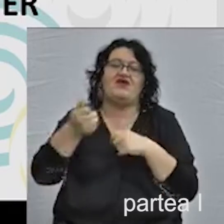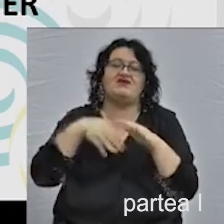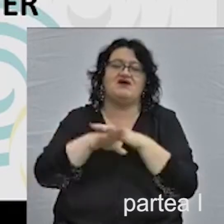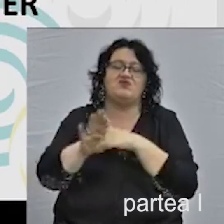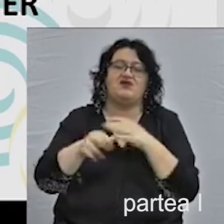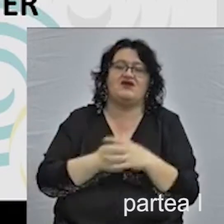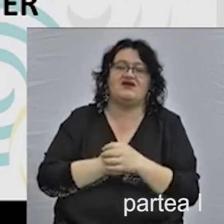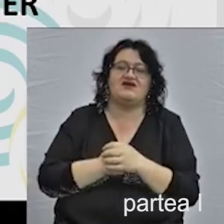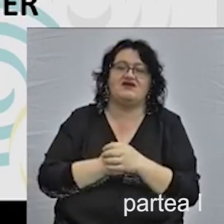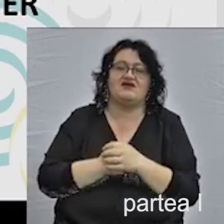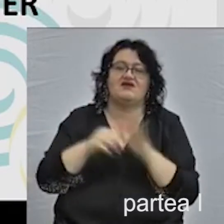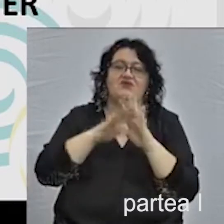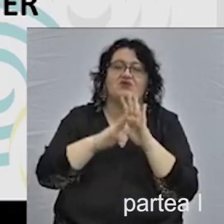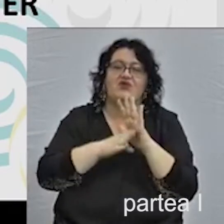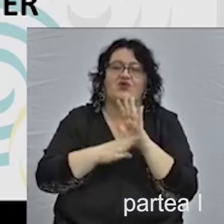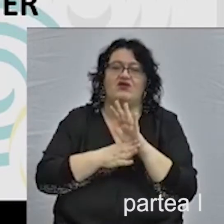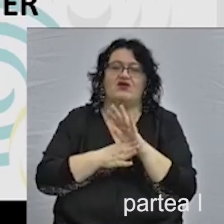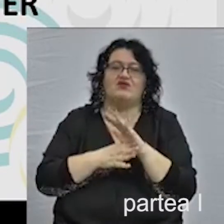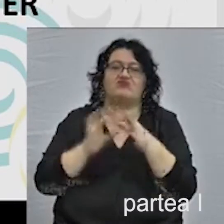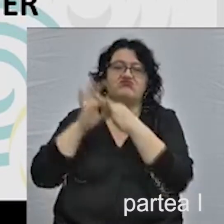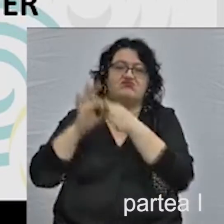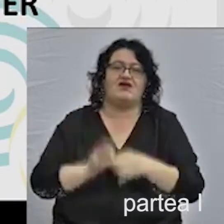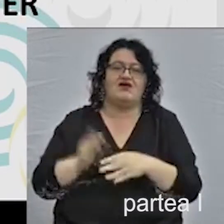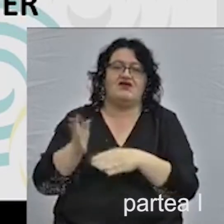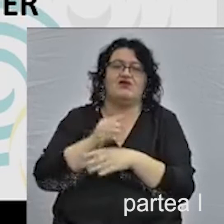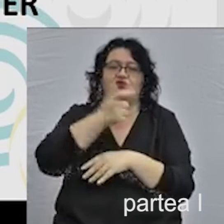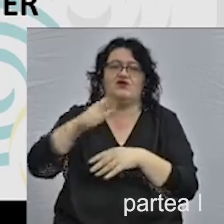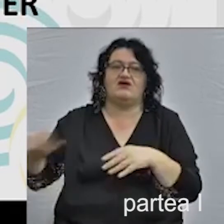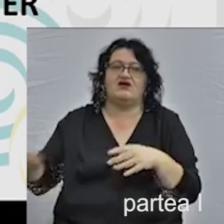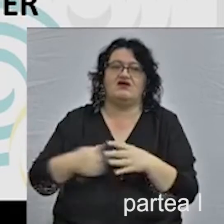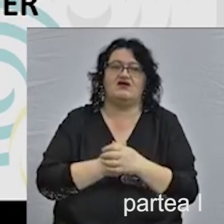prin Programul Transnațional Dunărea.